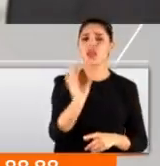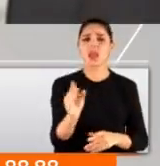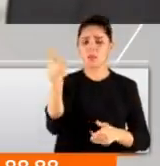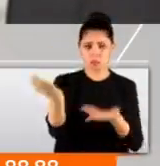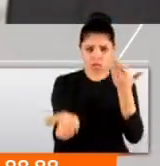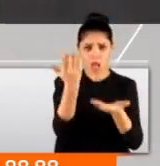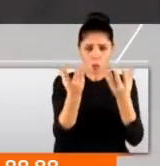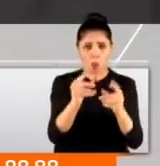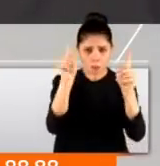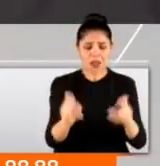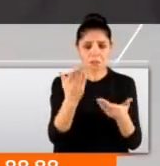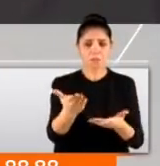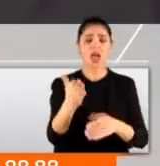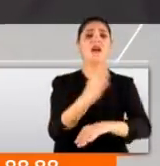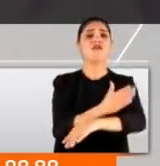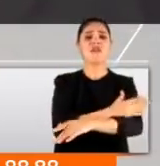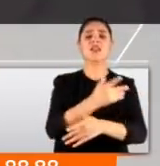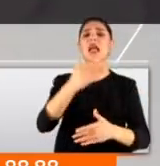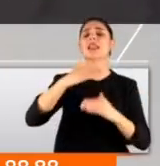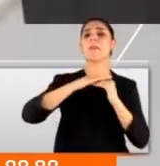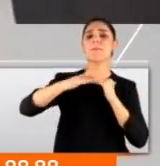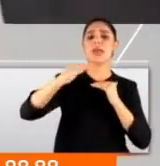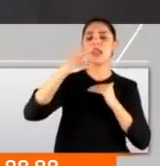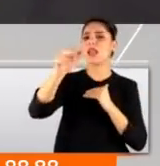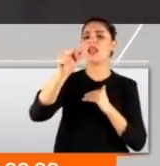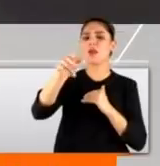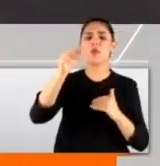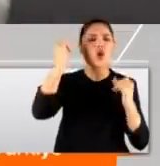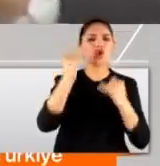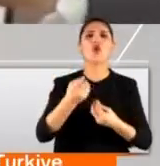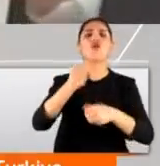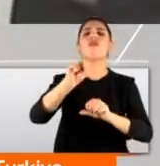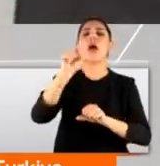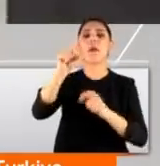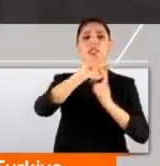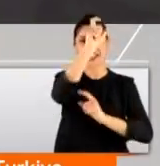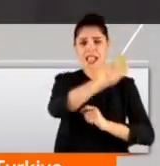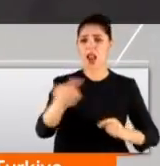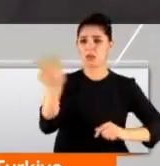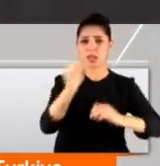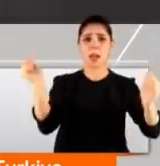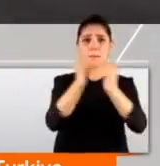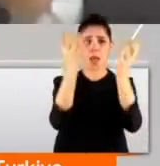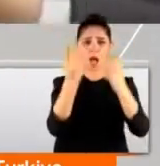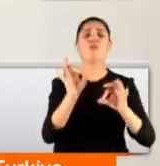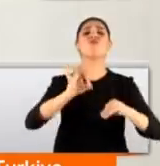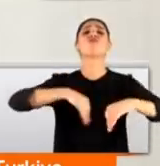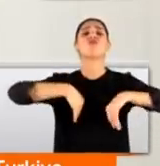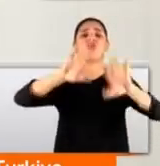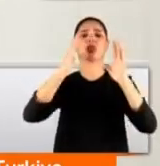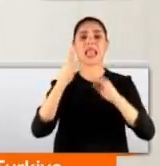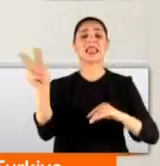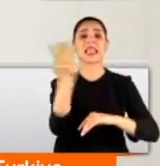kıyas olabilir mi yani? Vatanına milletine ihanet etmemiş biridir. Selahattin Demirtaş'la kendisinin bir araya gelmesi mümkün değildir.